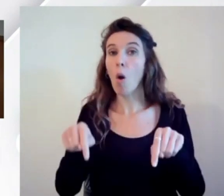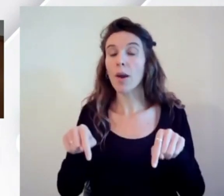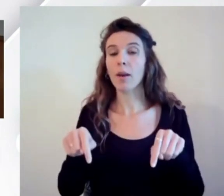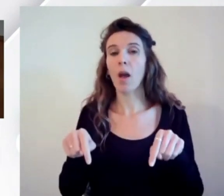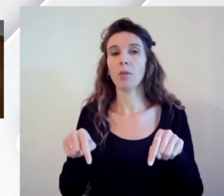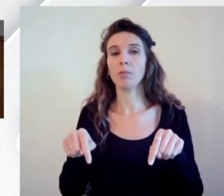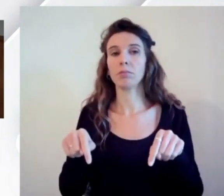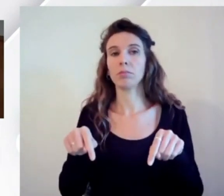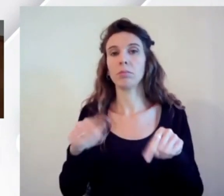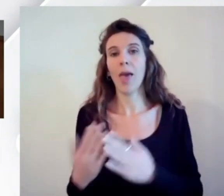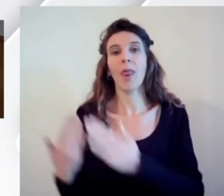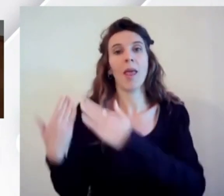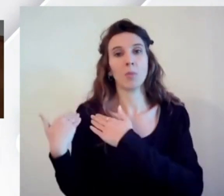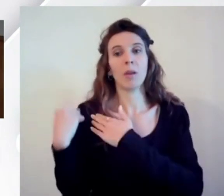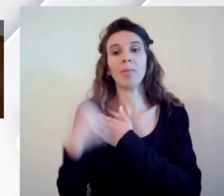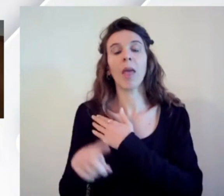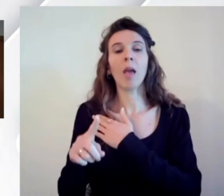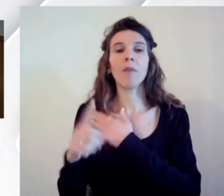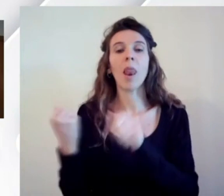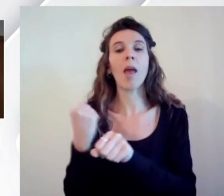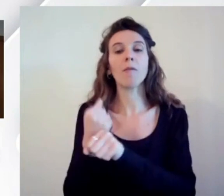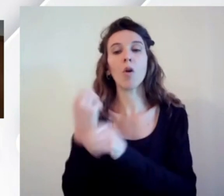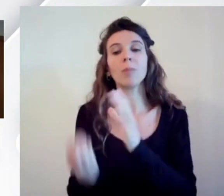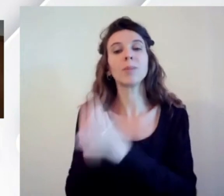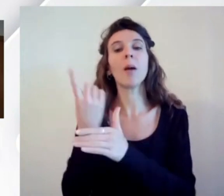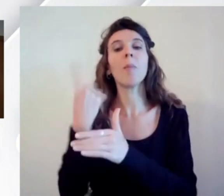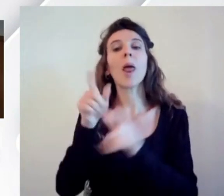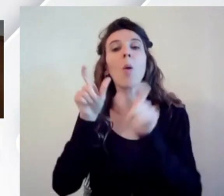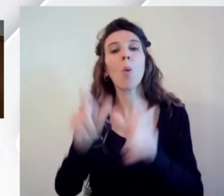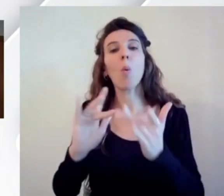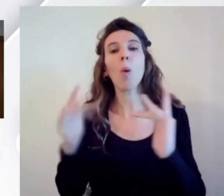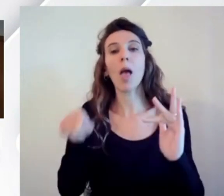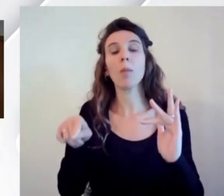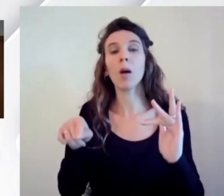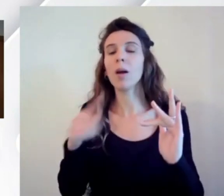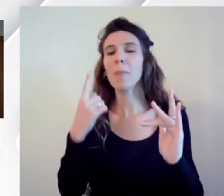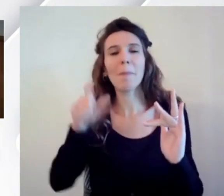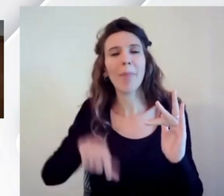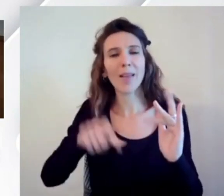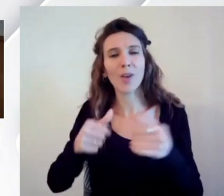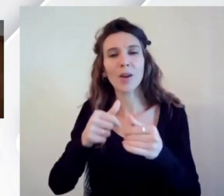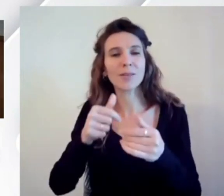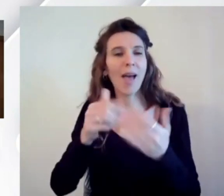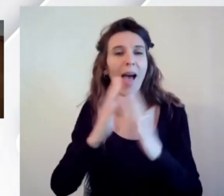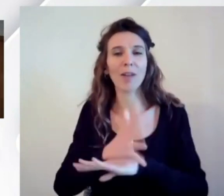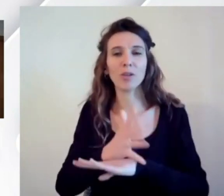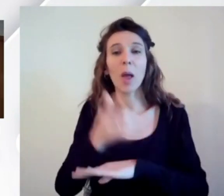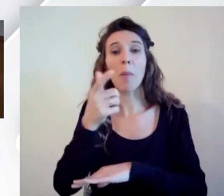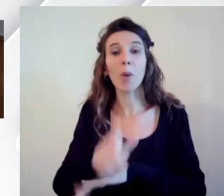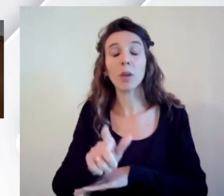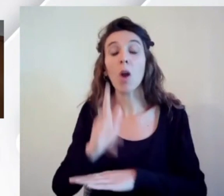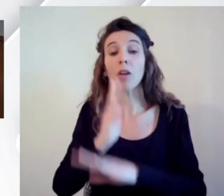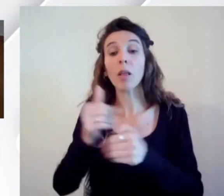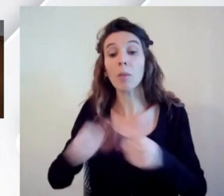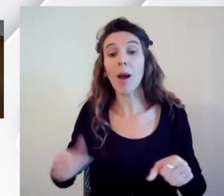per il web non può non farlo accessibile perché gli strumenti ci sono il by default esiste